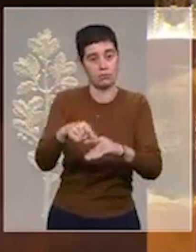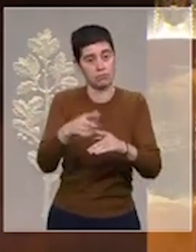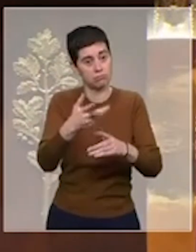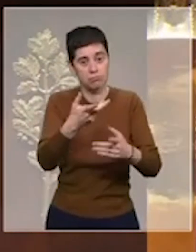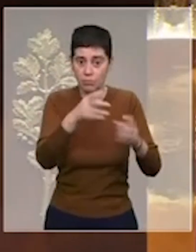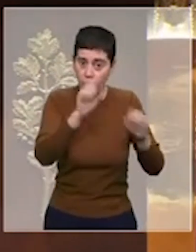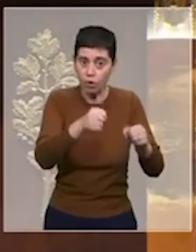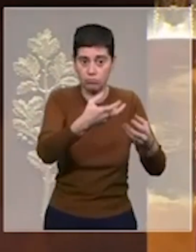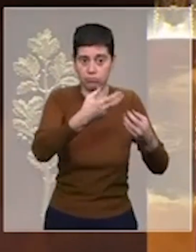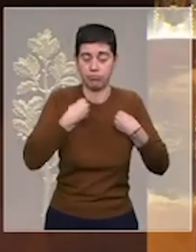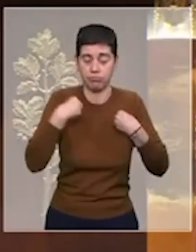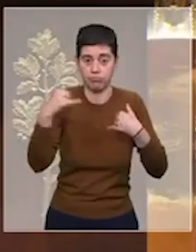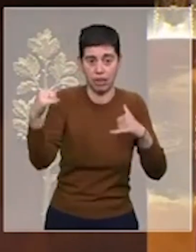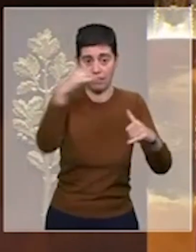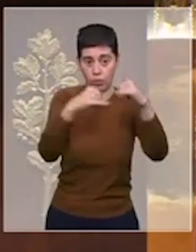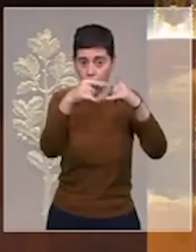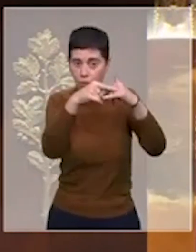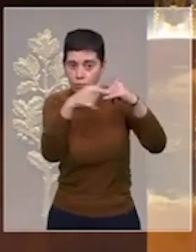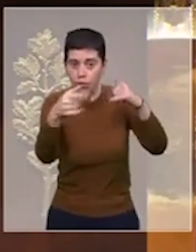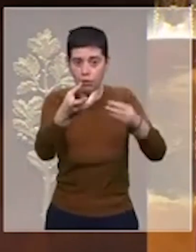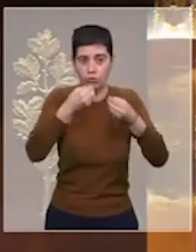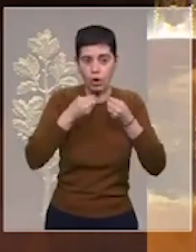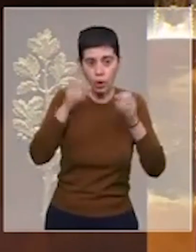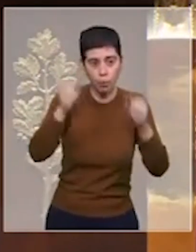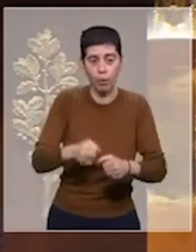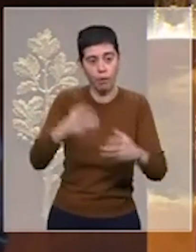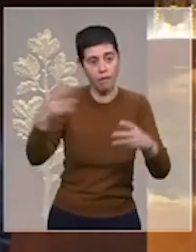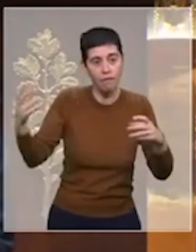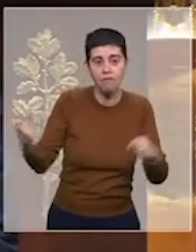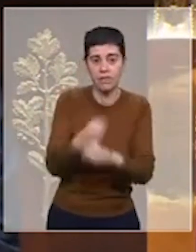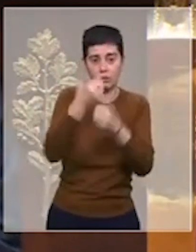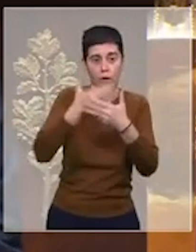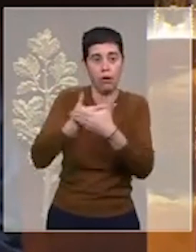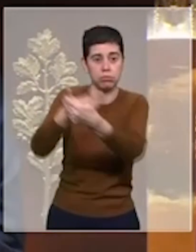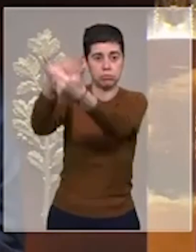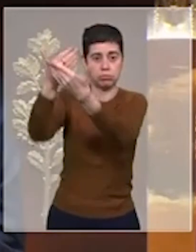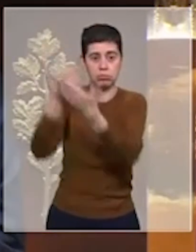donne-nous les ailes de notre victoire et ces ailes